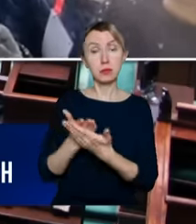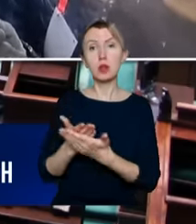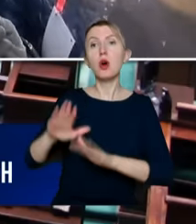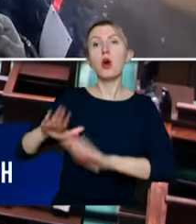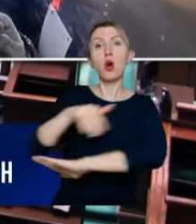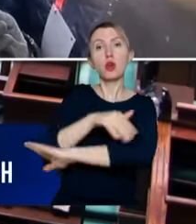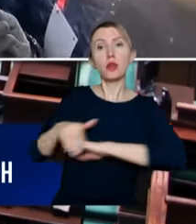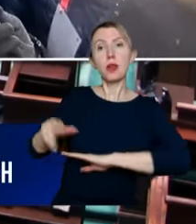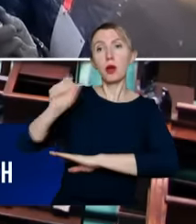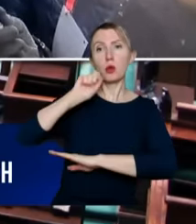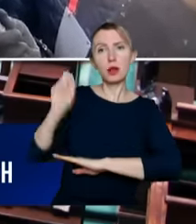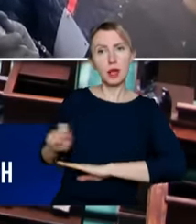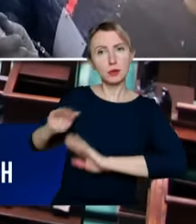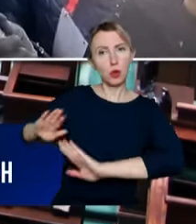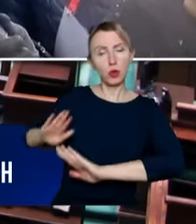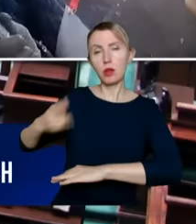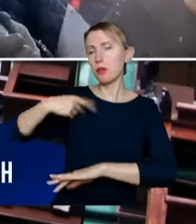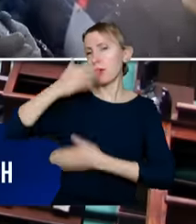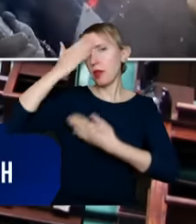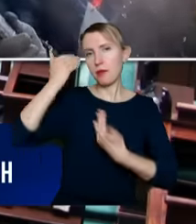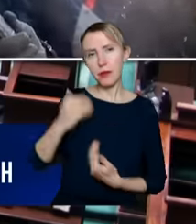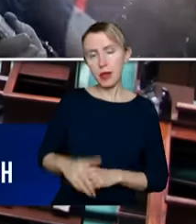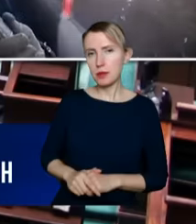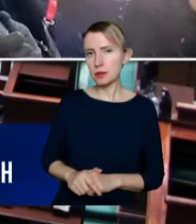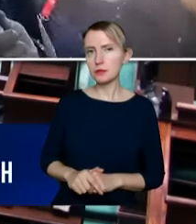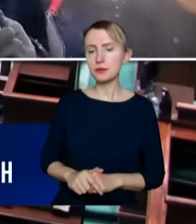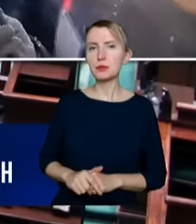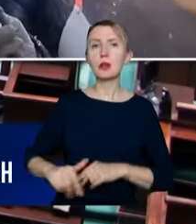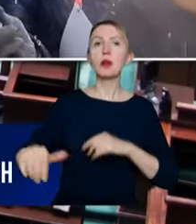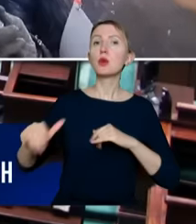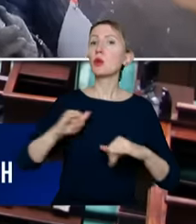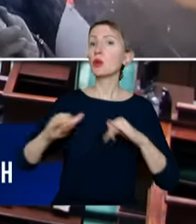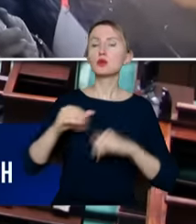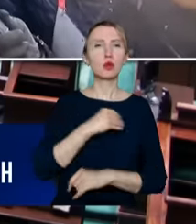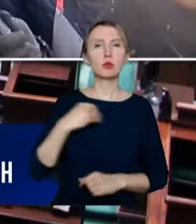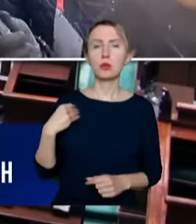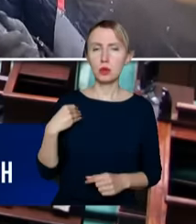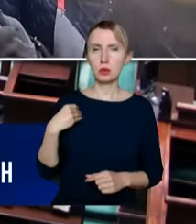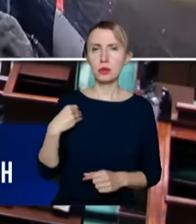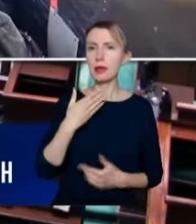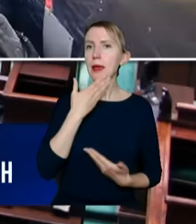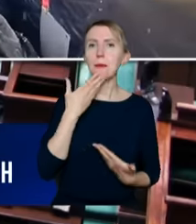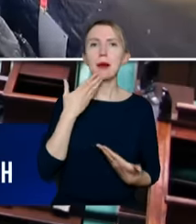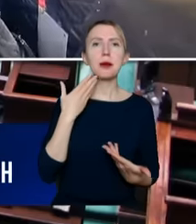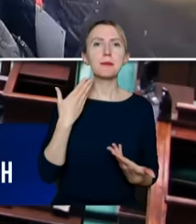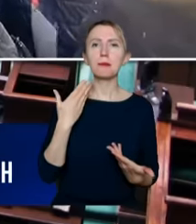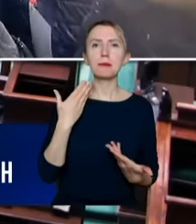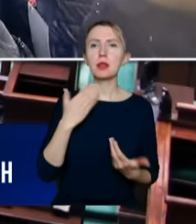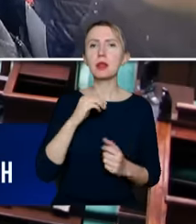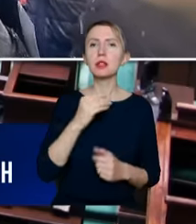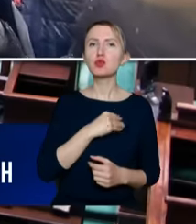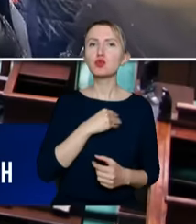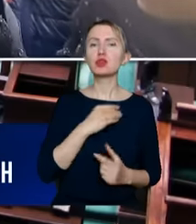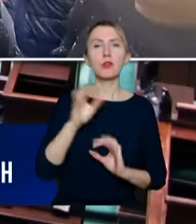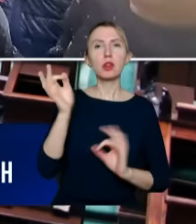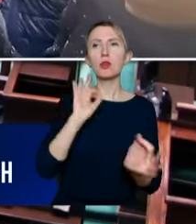z Ukrainą. Nie wiemy i rząd polski nie ma rzetelnych informacji,